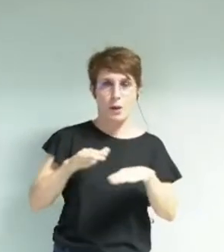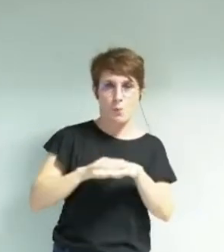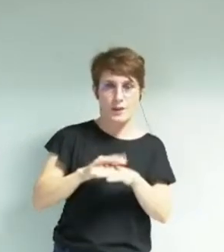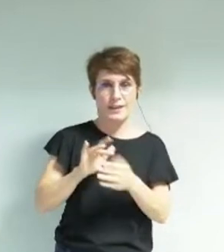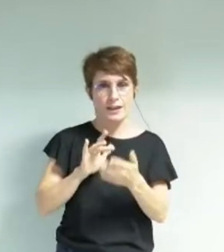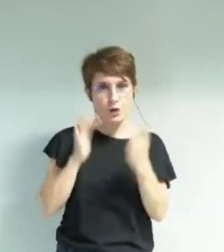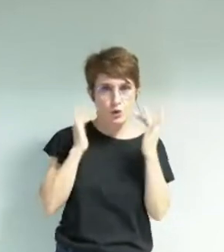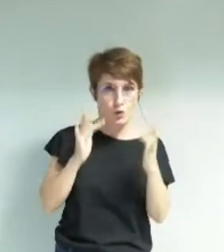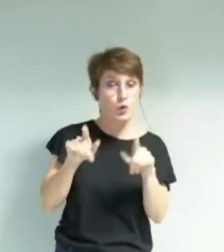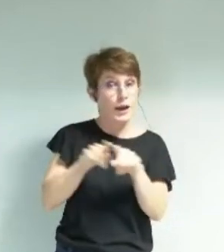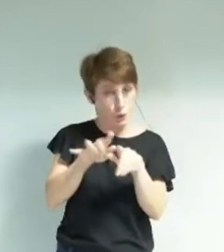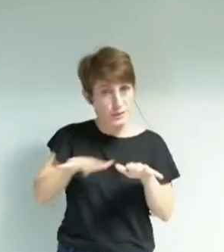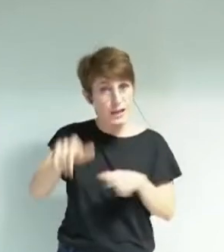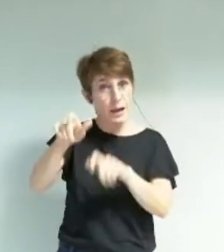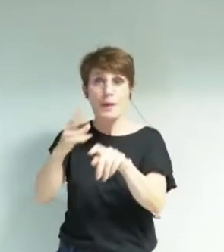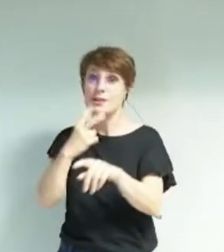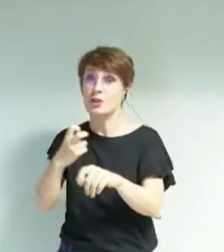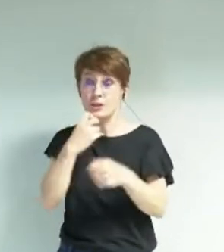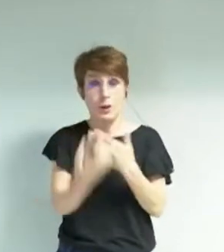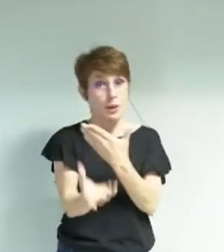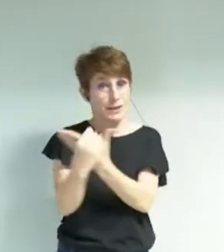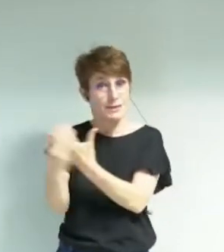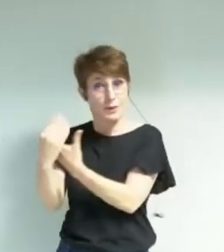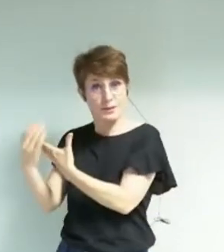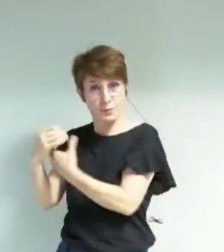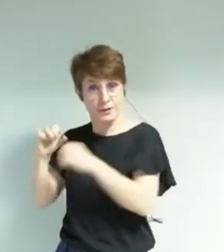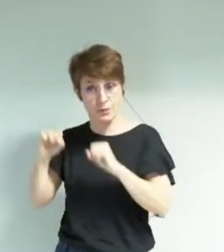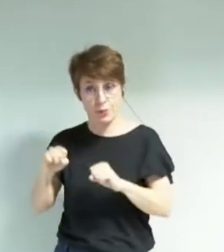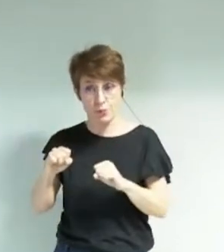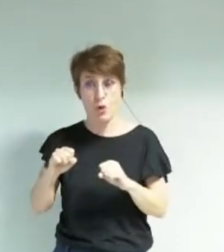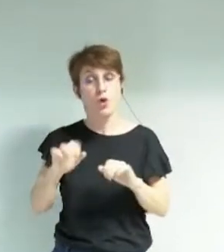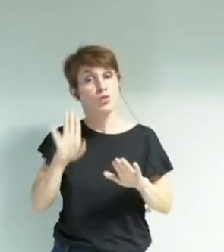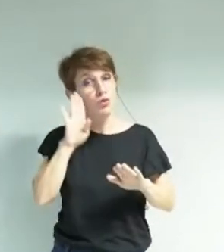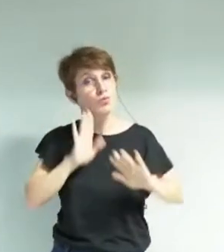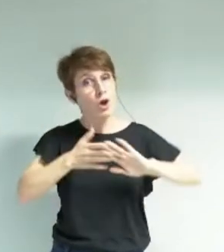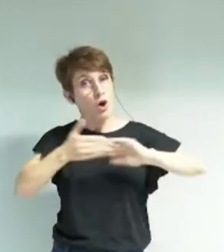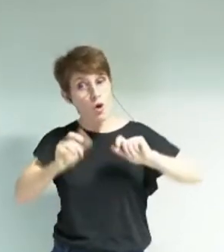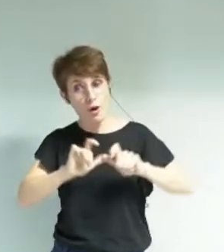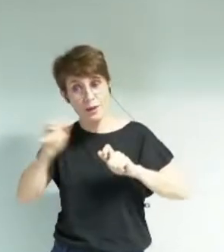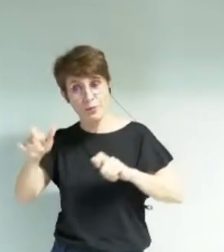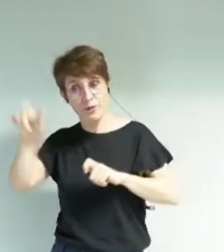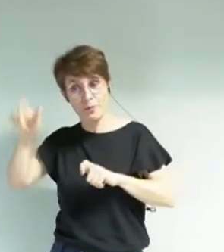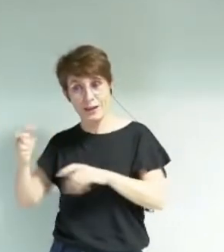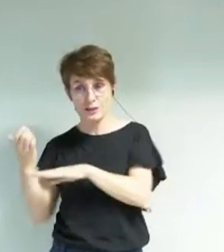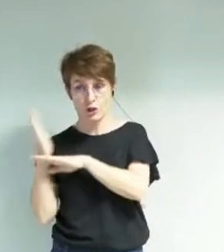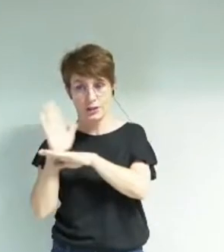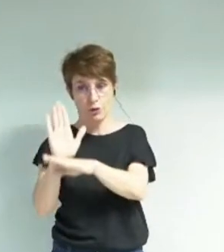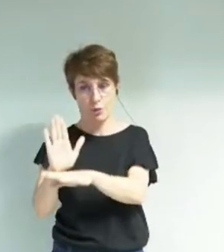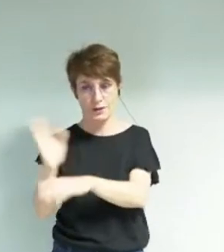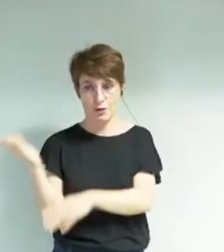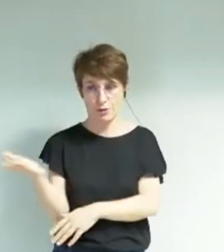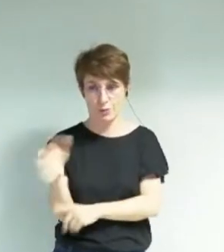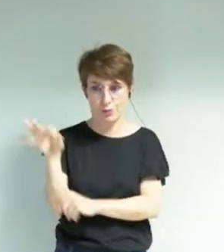habitantes et habitants à celle-ci. Je vous propose donc que vous puissiez donner la parole à ces représentantes et représentants.